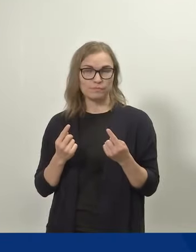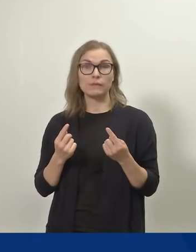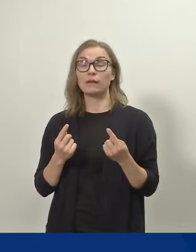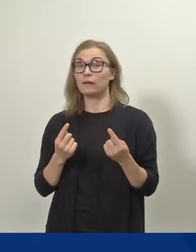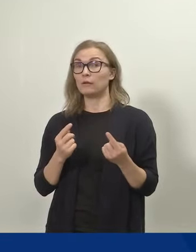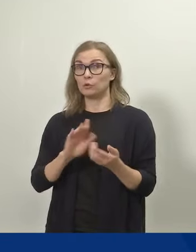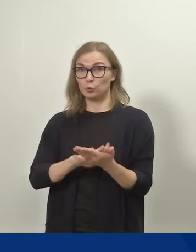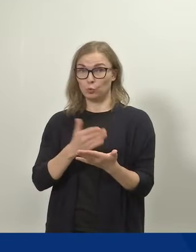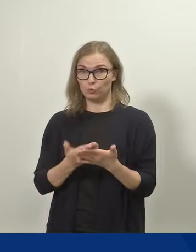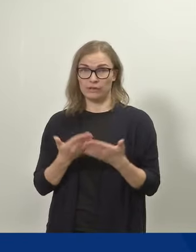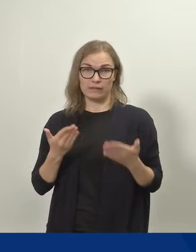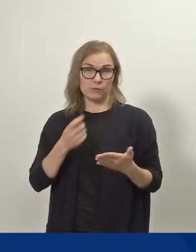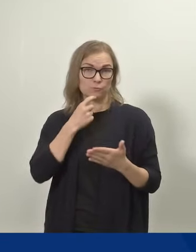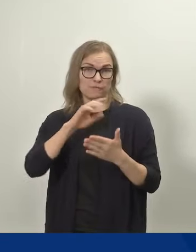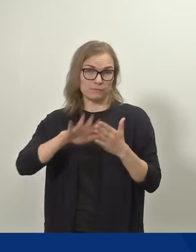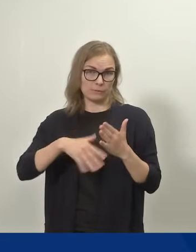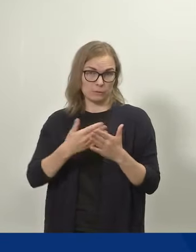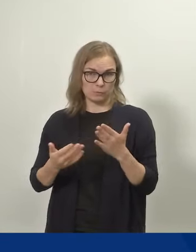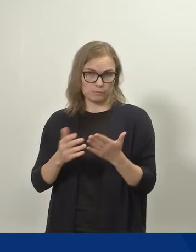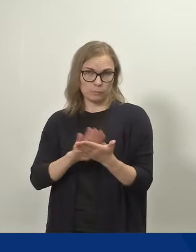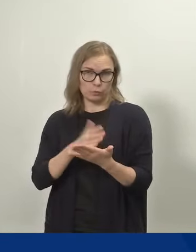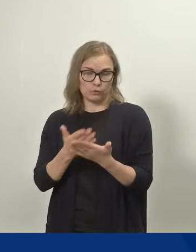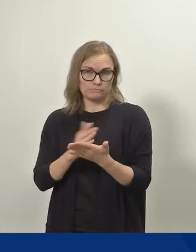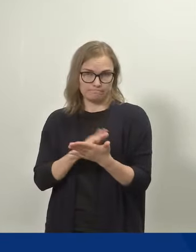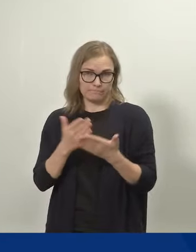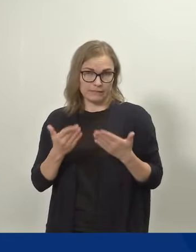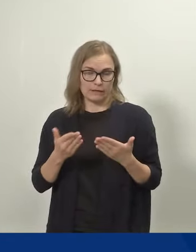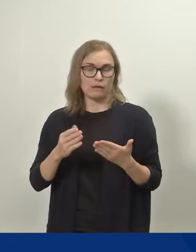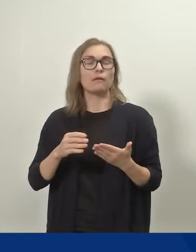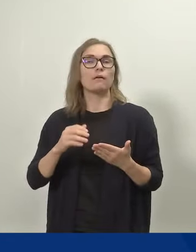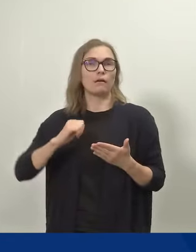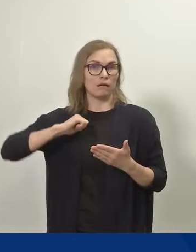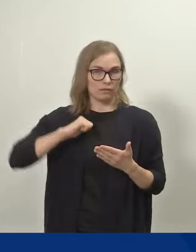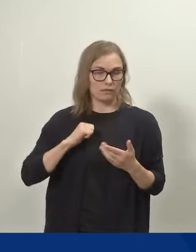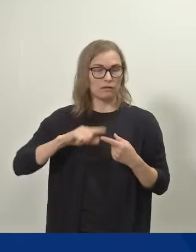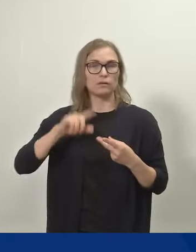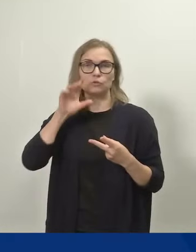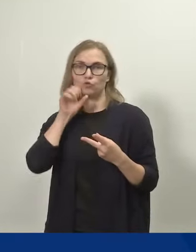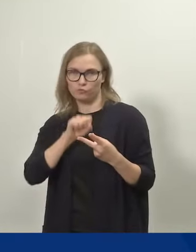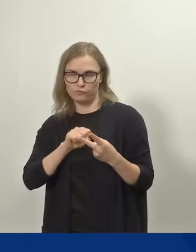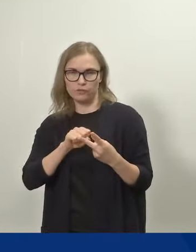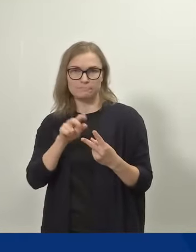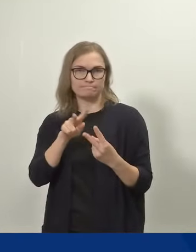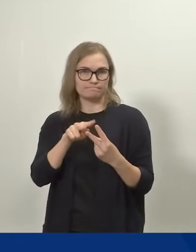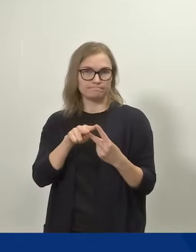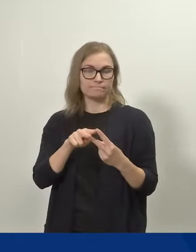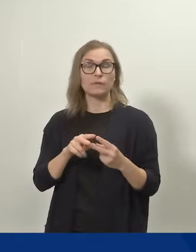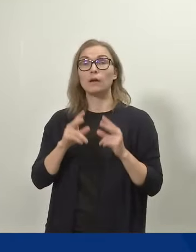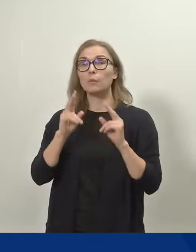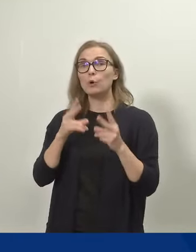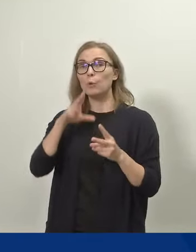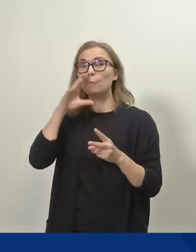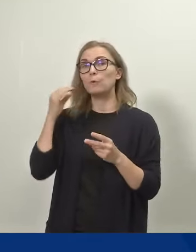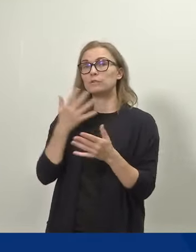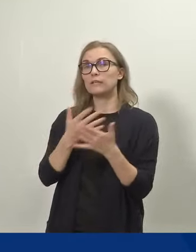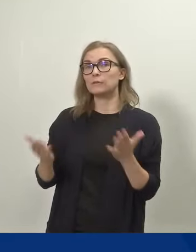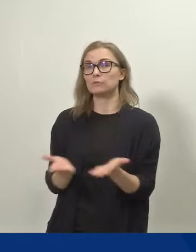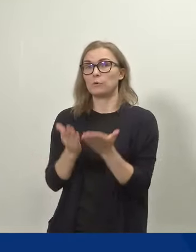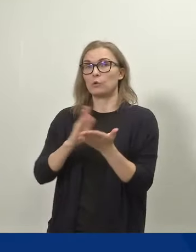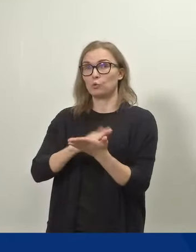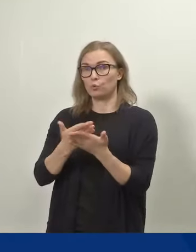tilaisuuden tulkkaavat suomalaiselle viittomakielelle Katja Wongi ja Suvi Sipronen, Onni Kanokso Följesentningen